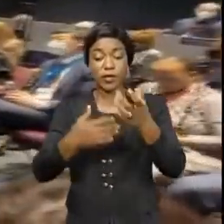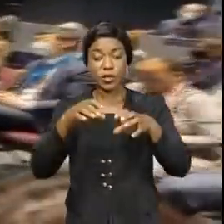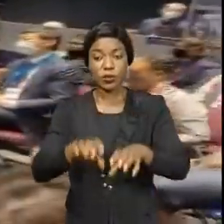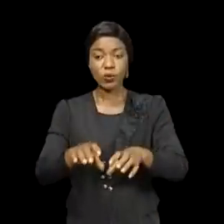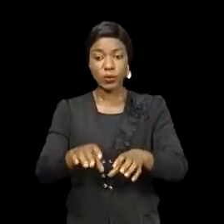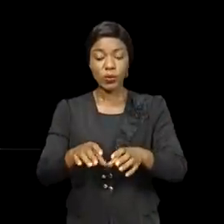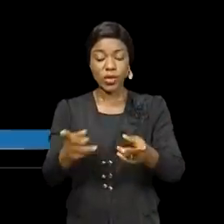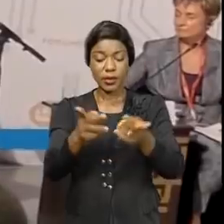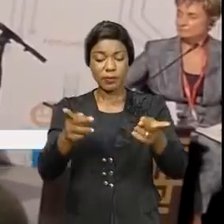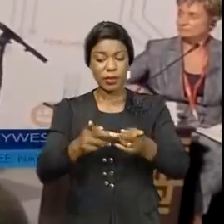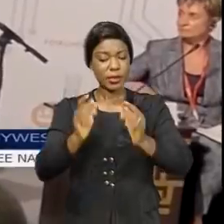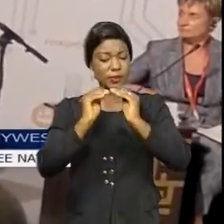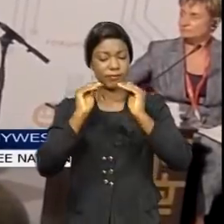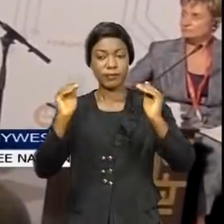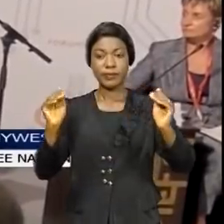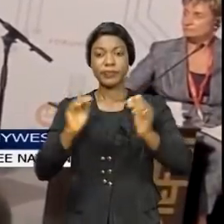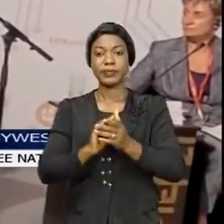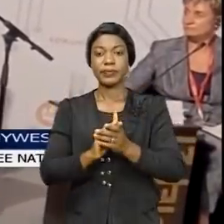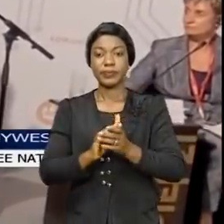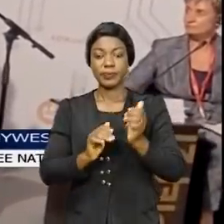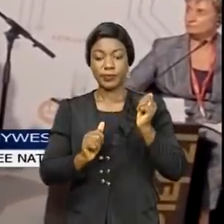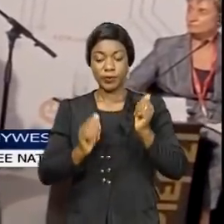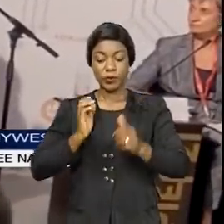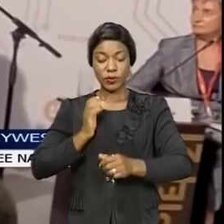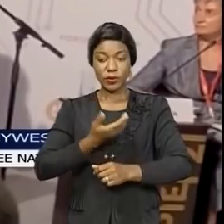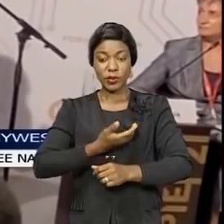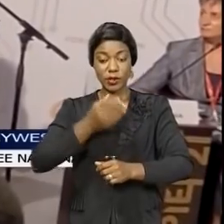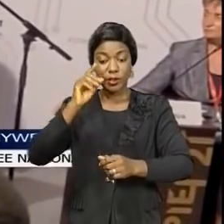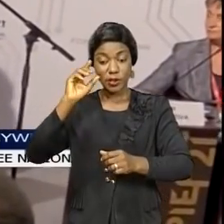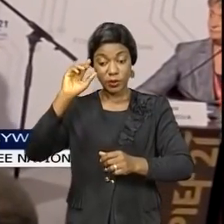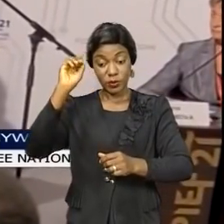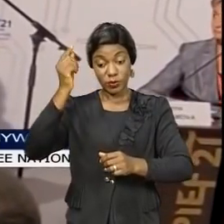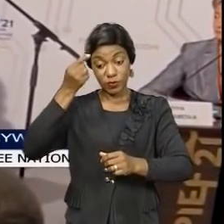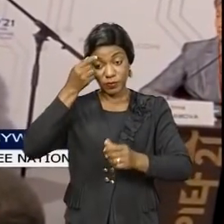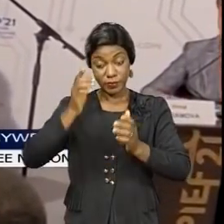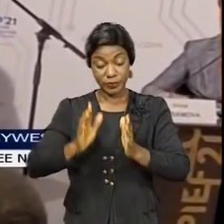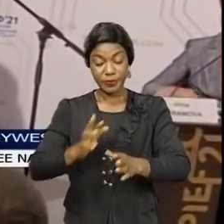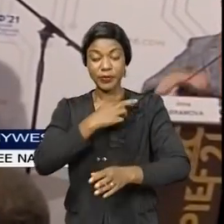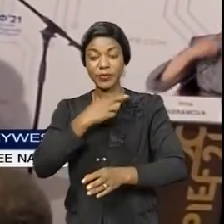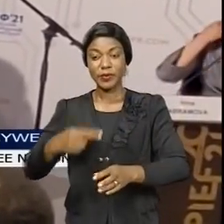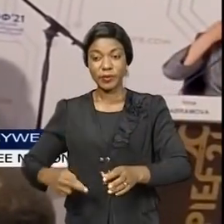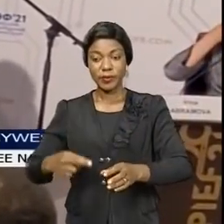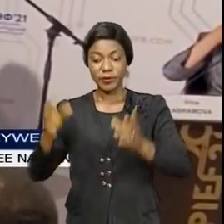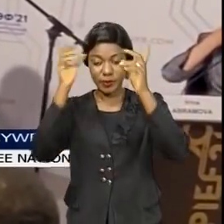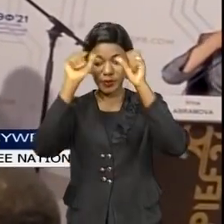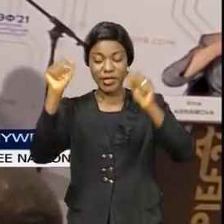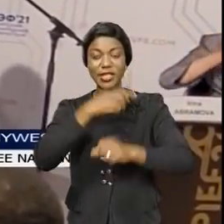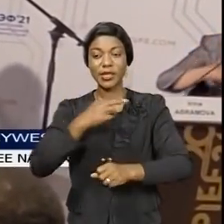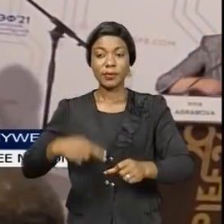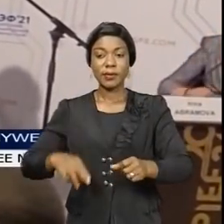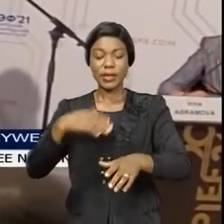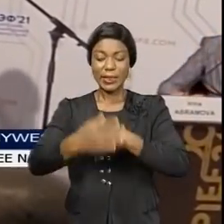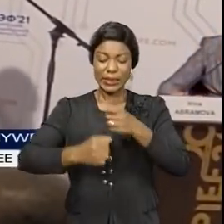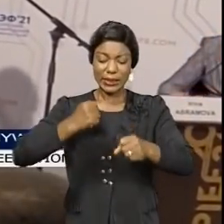un havre d'épée. Notre gouvernement et le président de République travaillent beaucoup